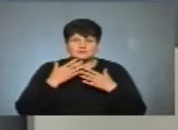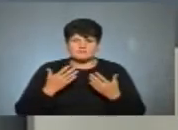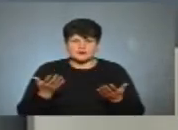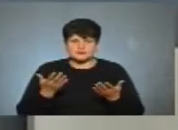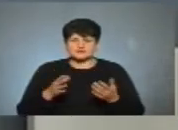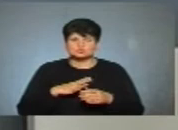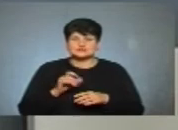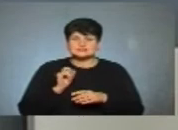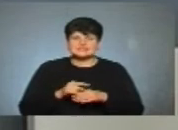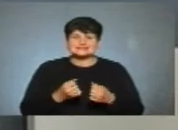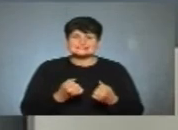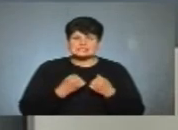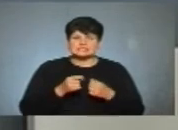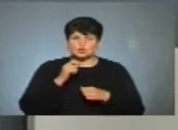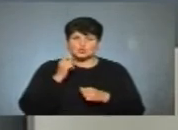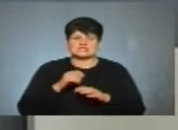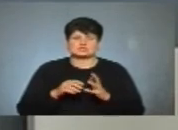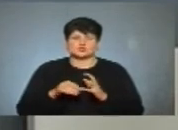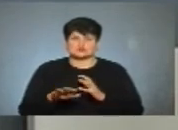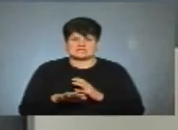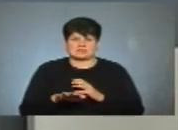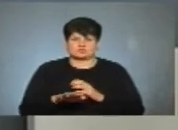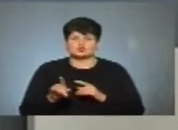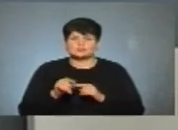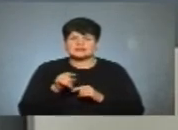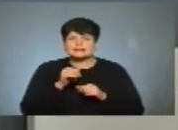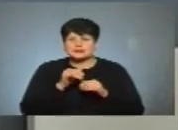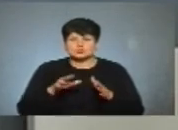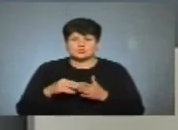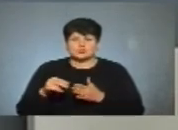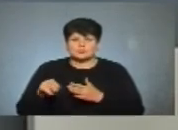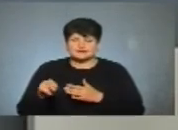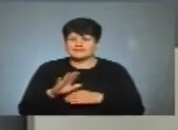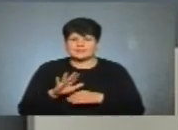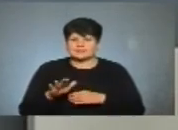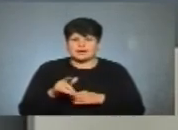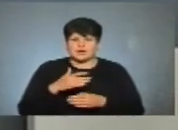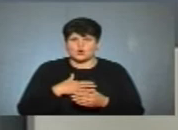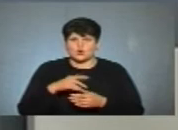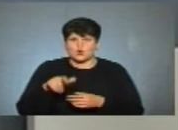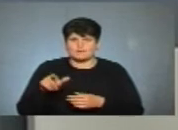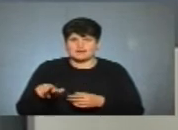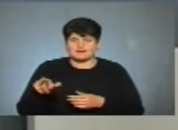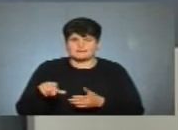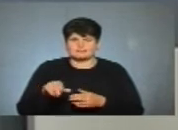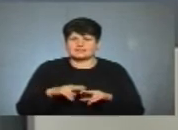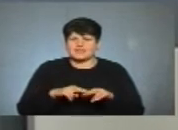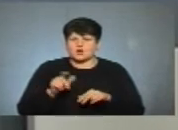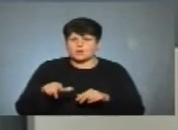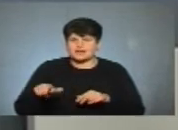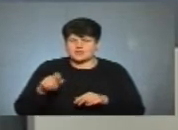Стояло завдання захистити українську землю, щоб її не могли викупляти негромадяни України, концентрувати в своїх руках